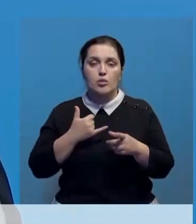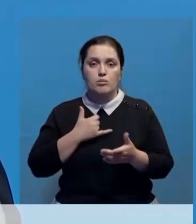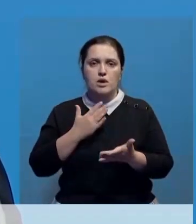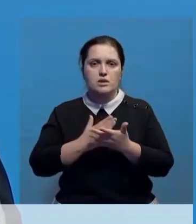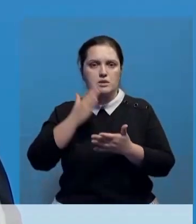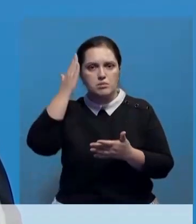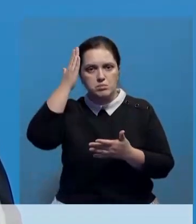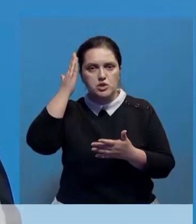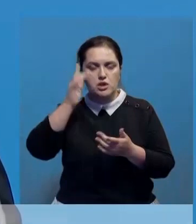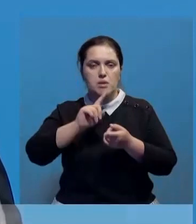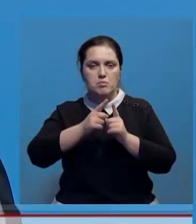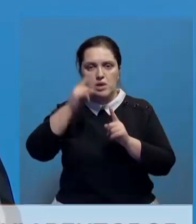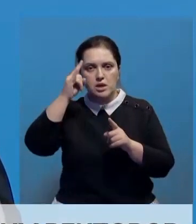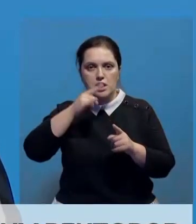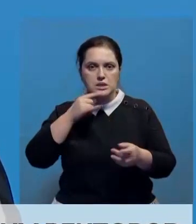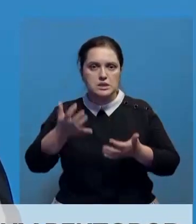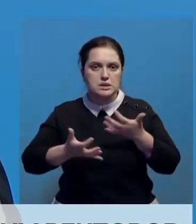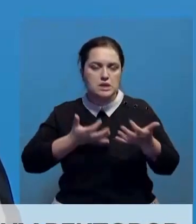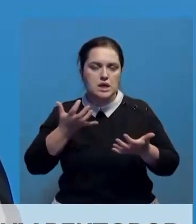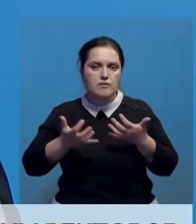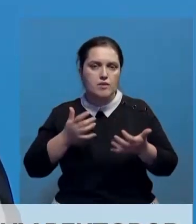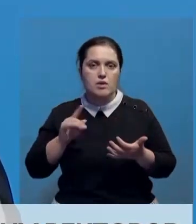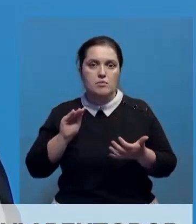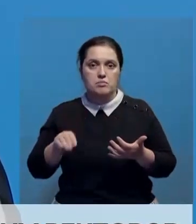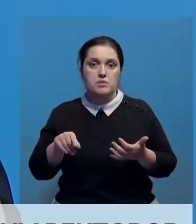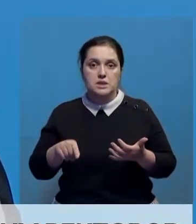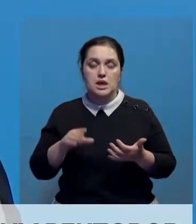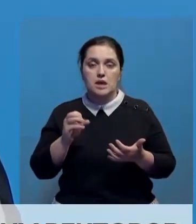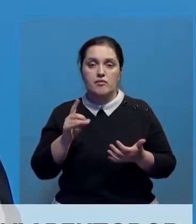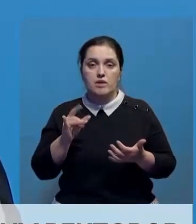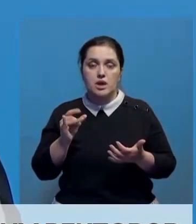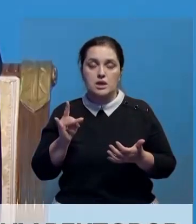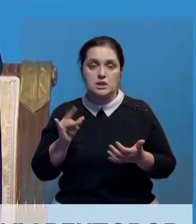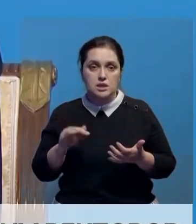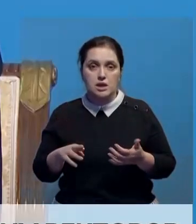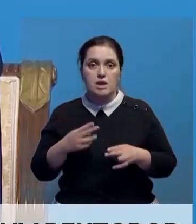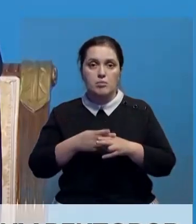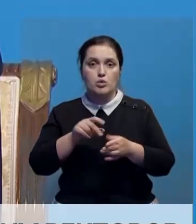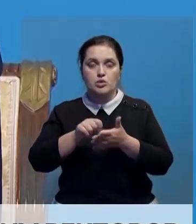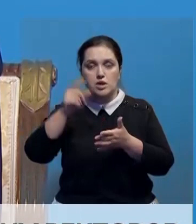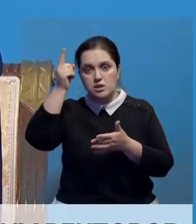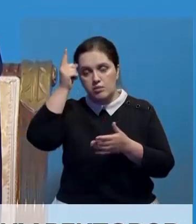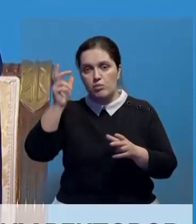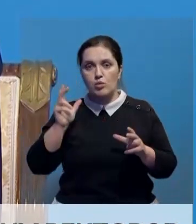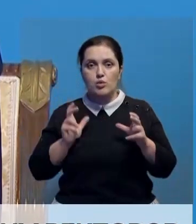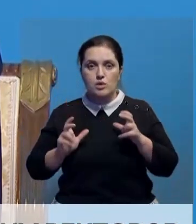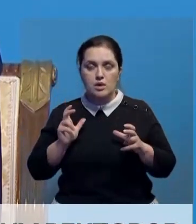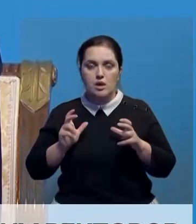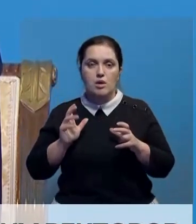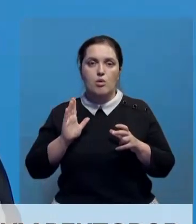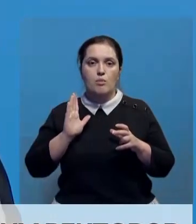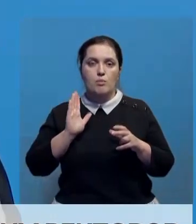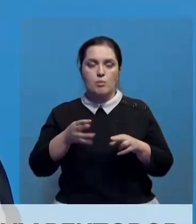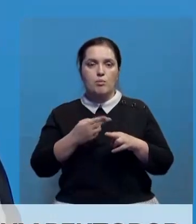мечта превратить Казахстан в исследовательский хаб здесь, в Евразии. И в этом отношении участие немецких университетов сыграет